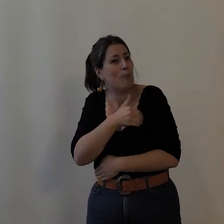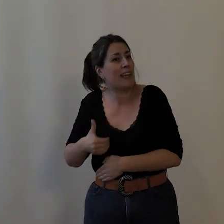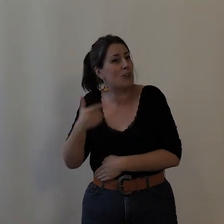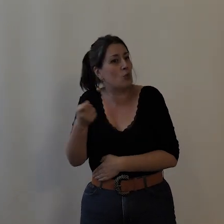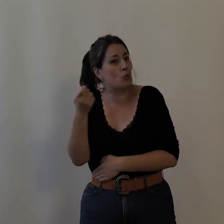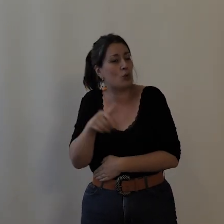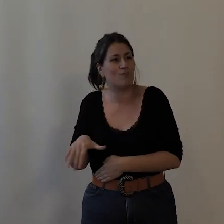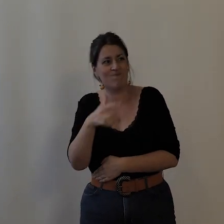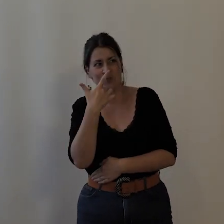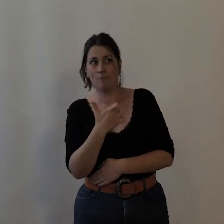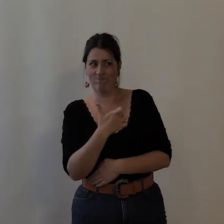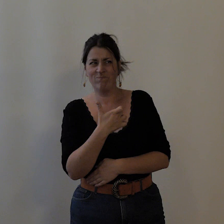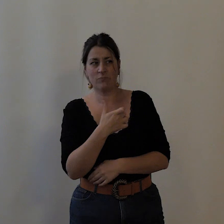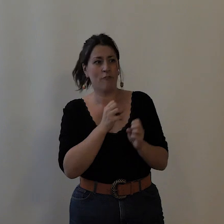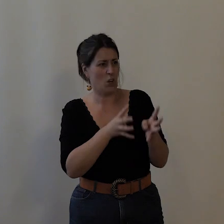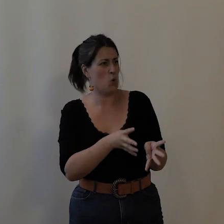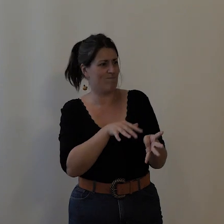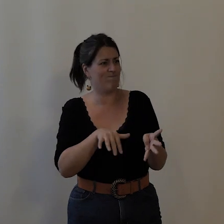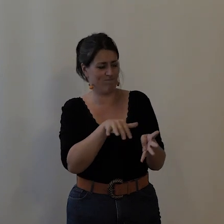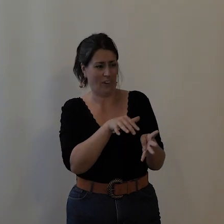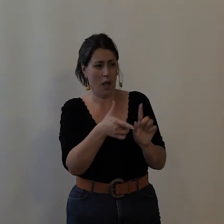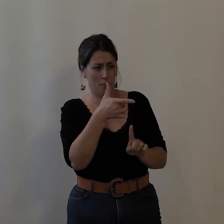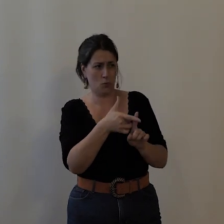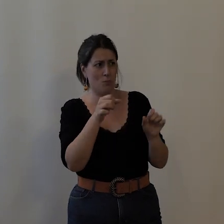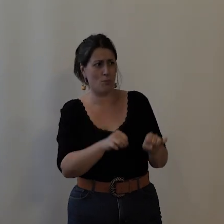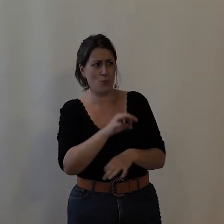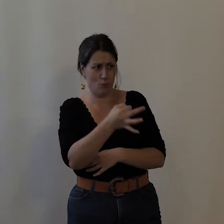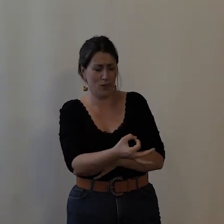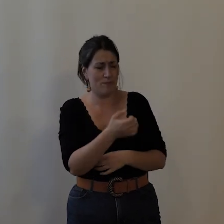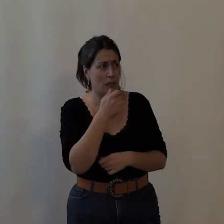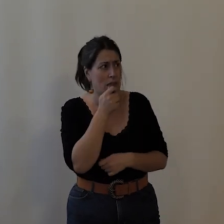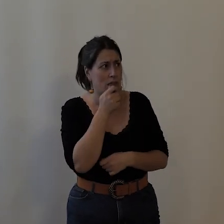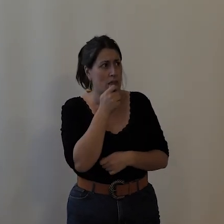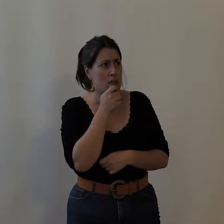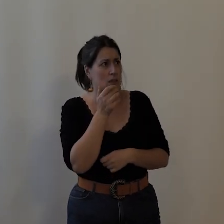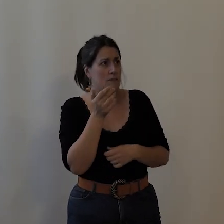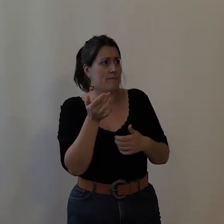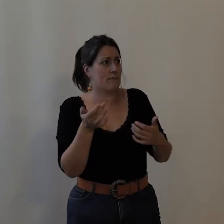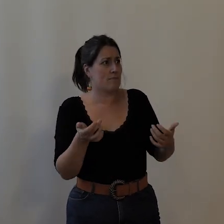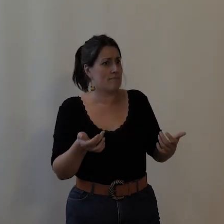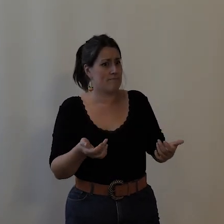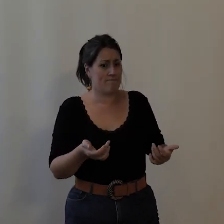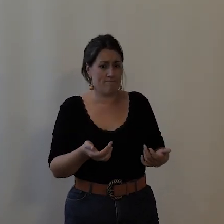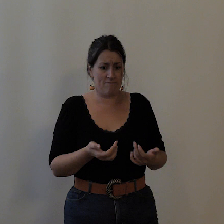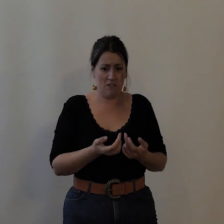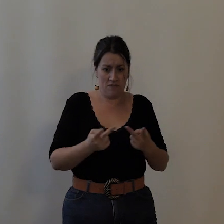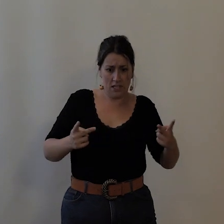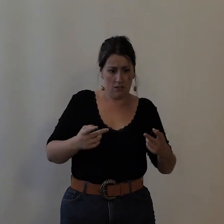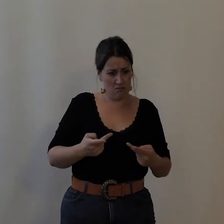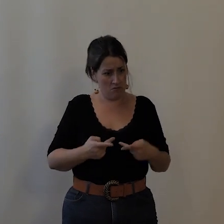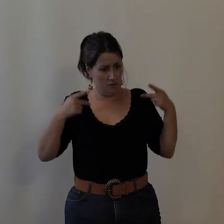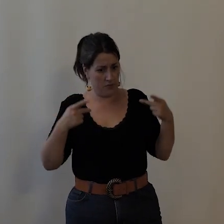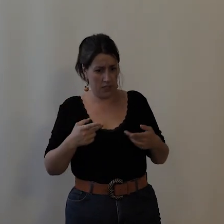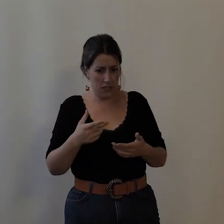la bicyclette peut jouer un rôle important dans la vie municipale et